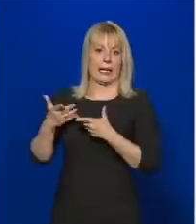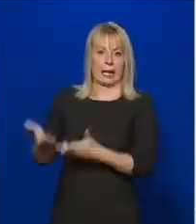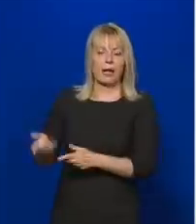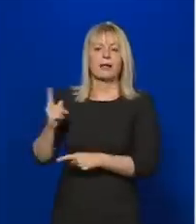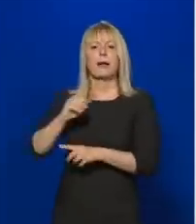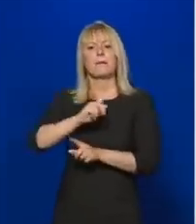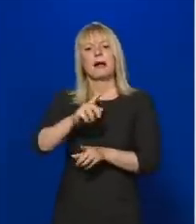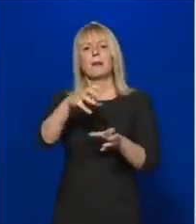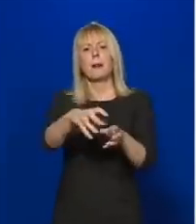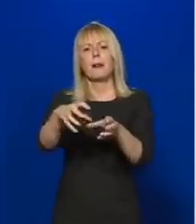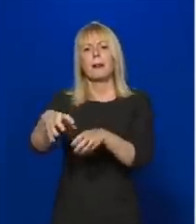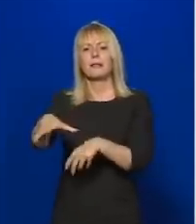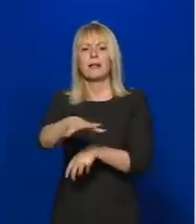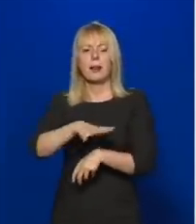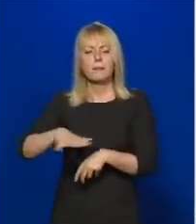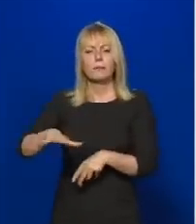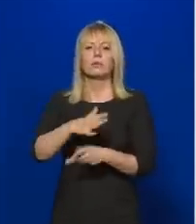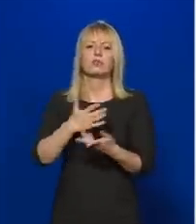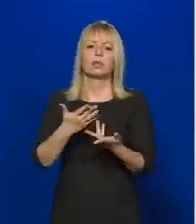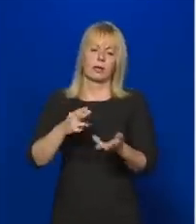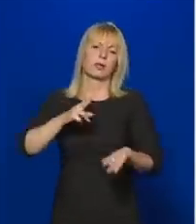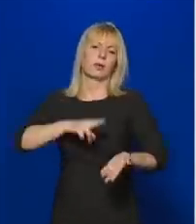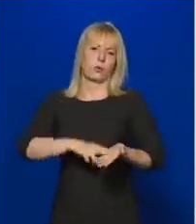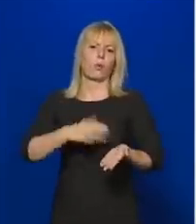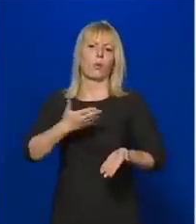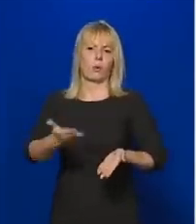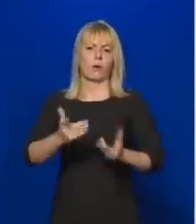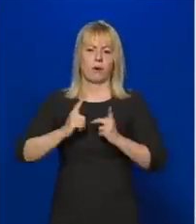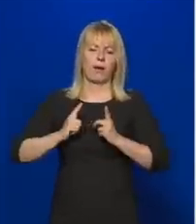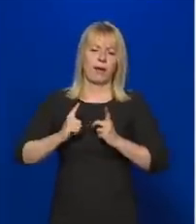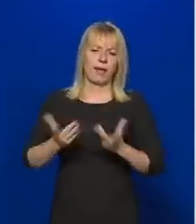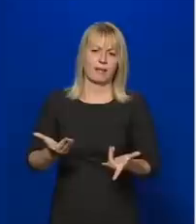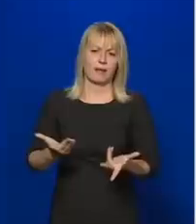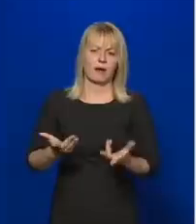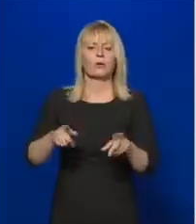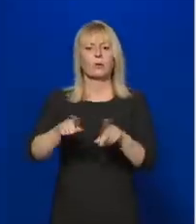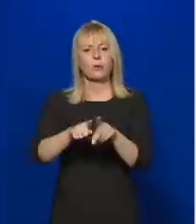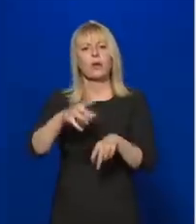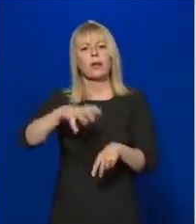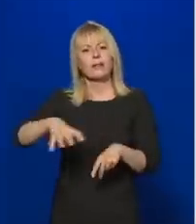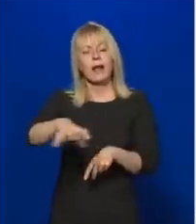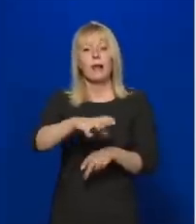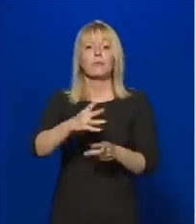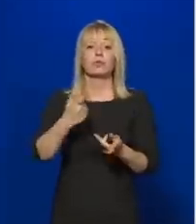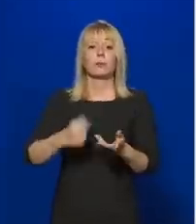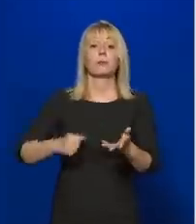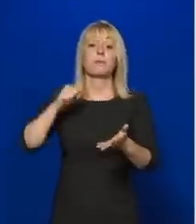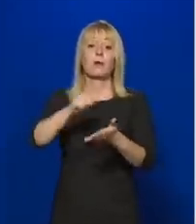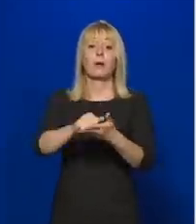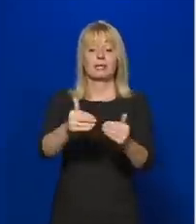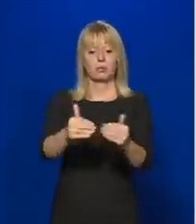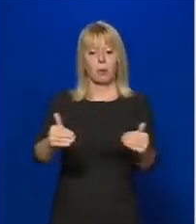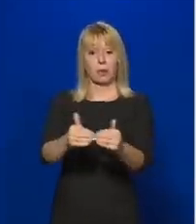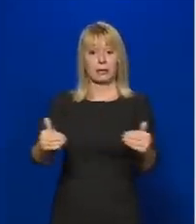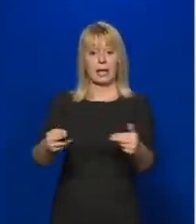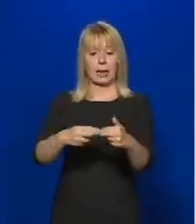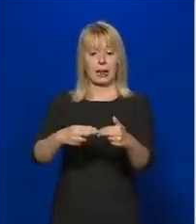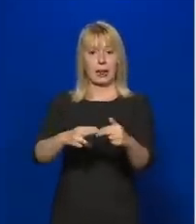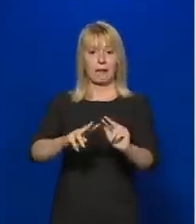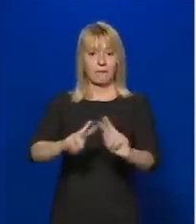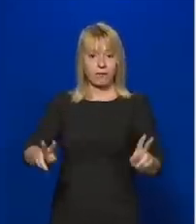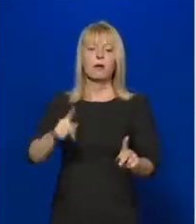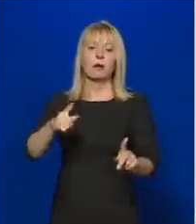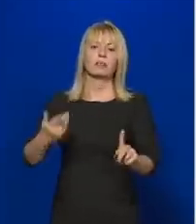településeknél azt szerintem joggal várhatjuk, hogy egy olyan település, ami egy beruházás határán van, az is